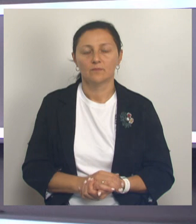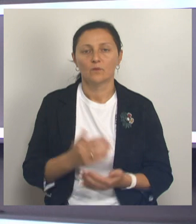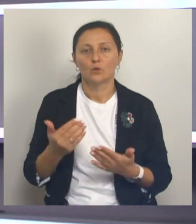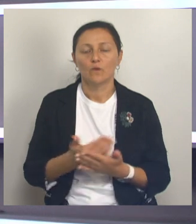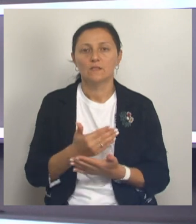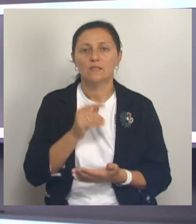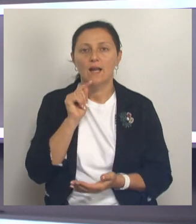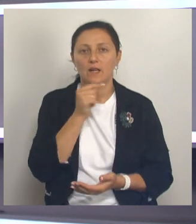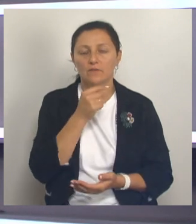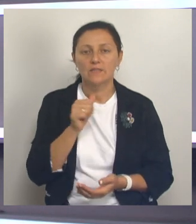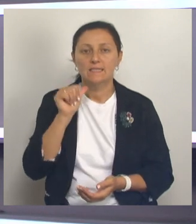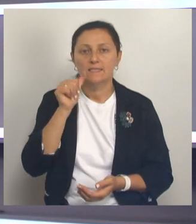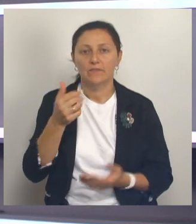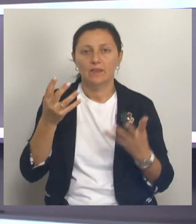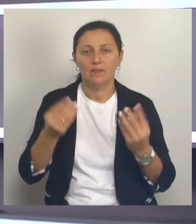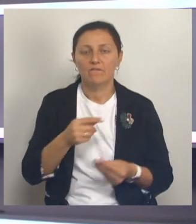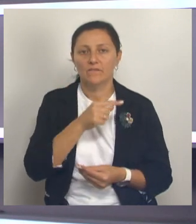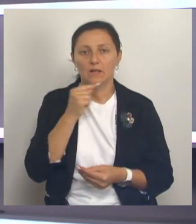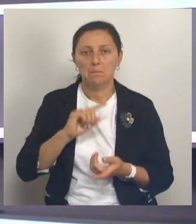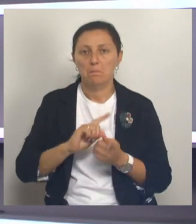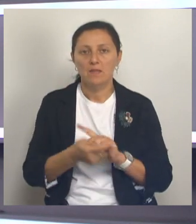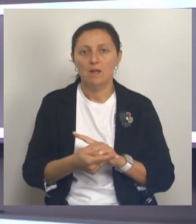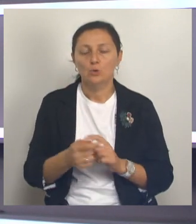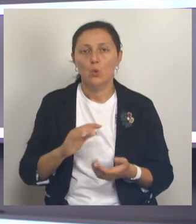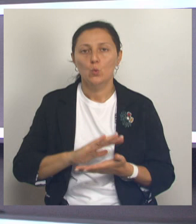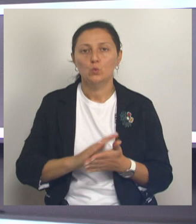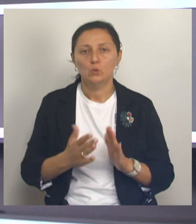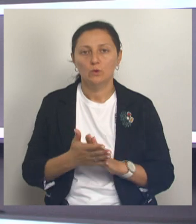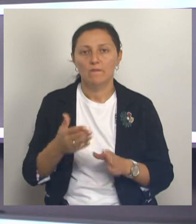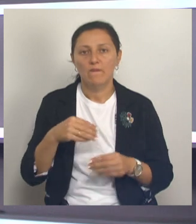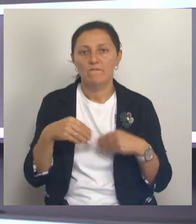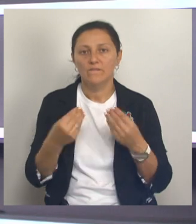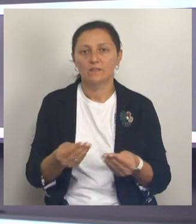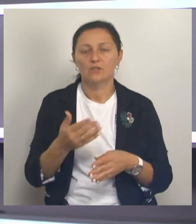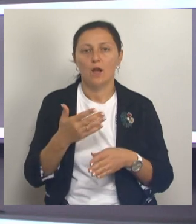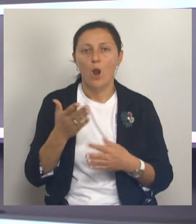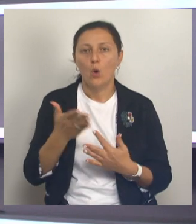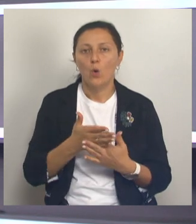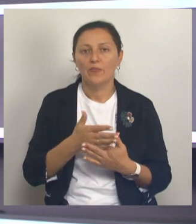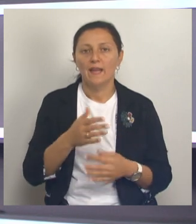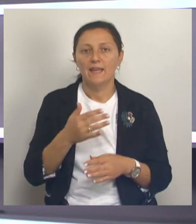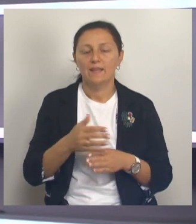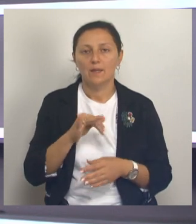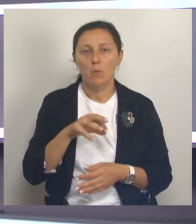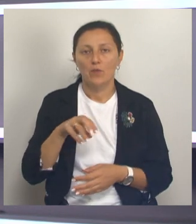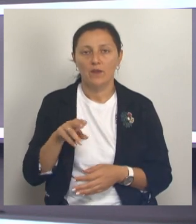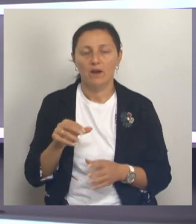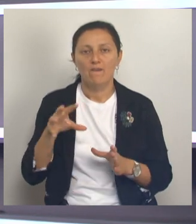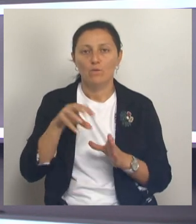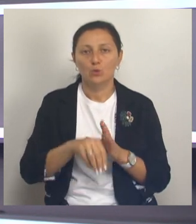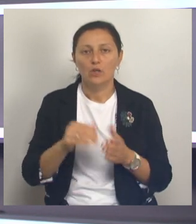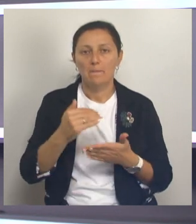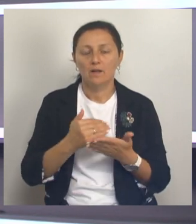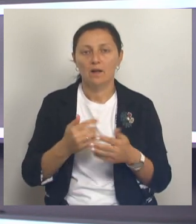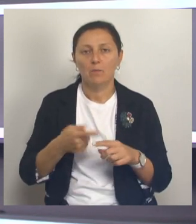новостям экономики. С завтрашнего дня в России меняются условия выдачи льготной ипотеки. Причем сразу по всем действующим программам, включая ту, которая